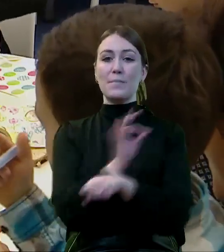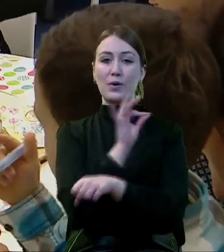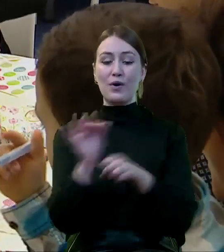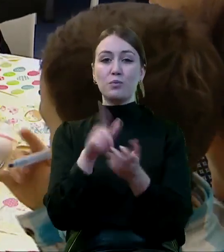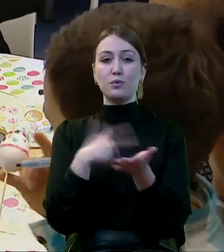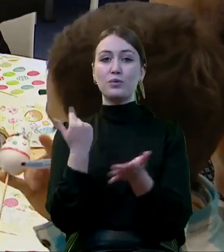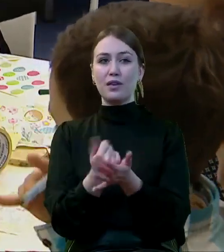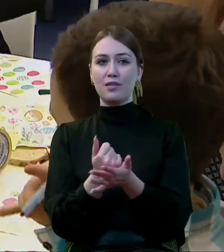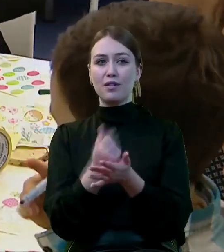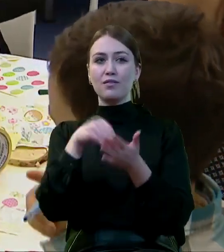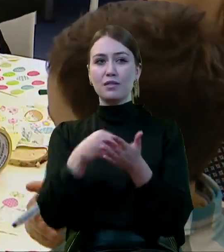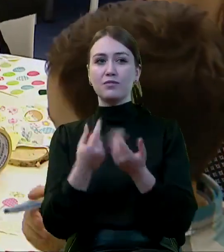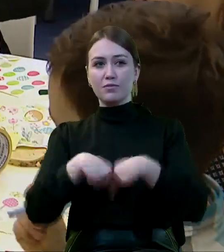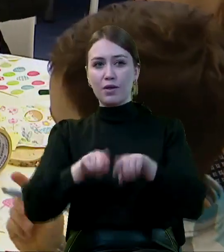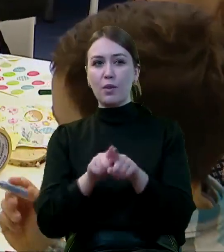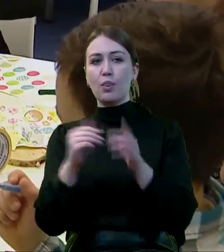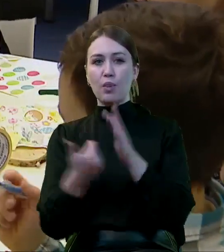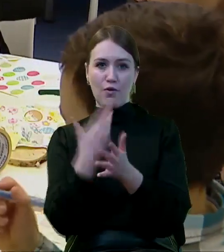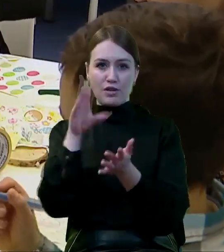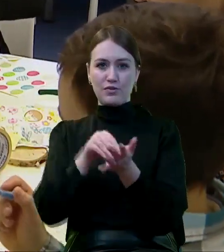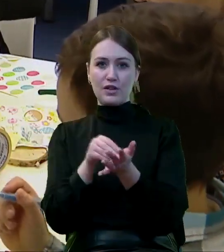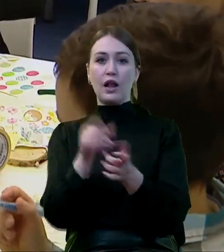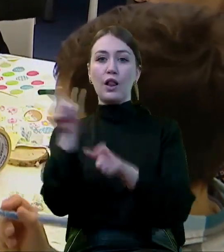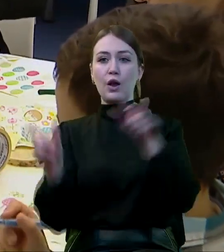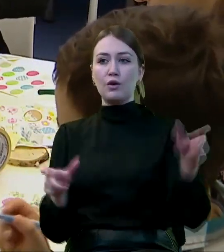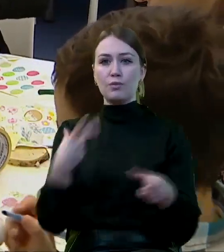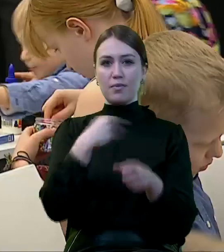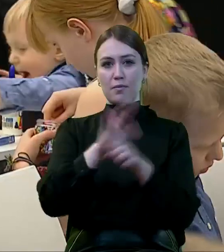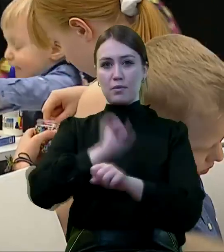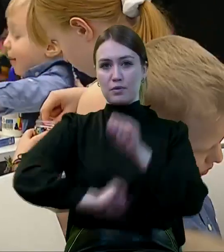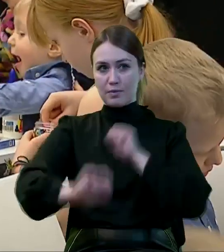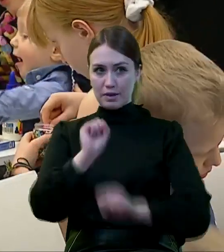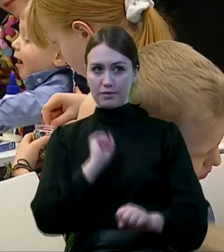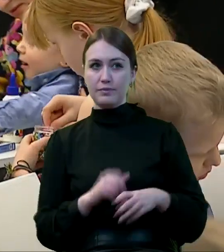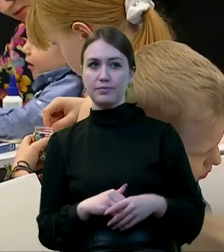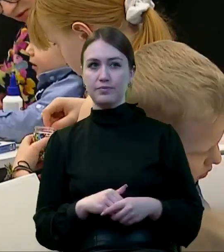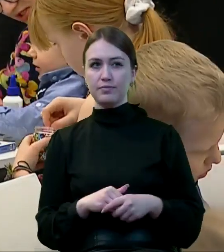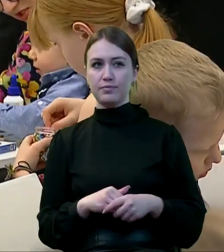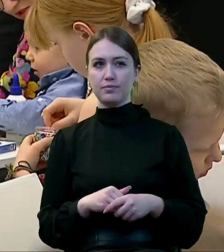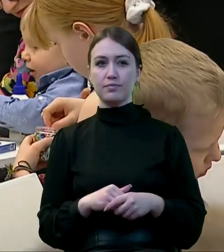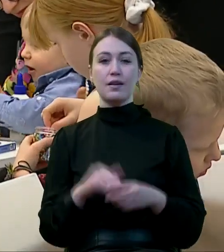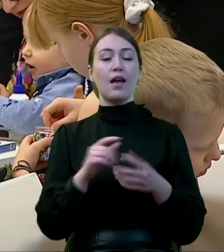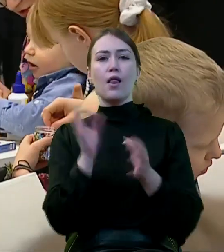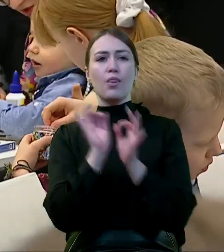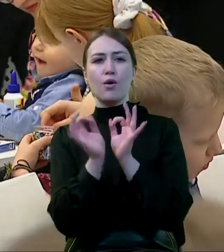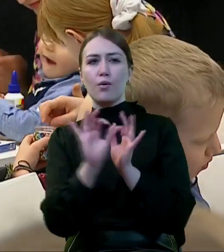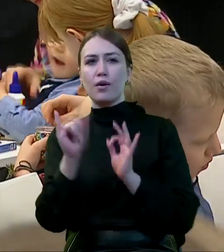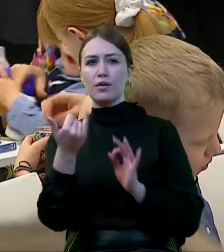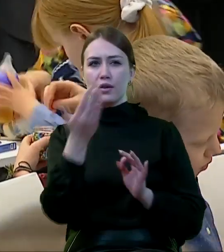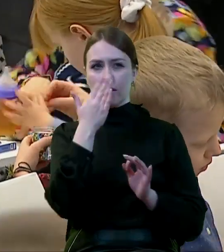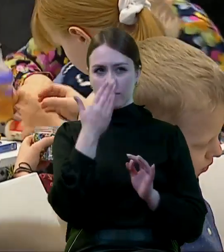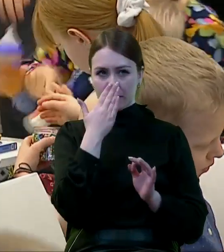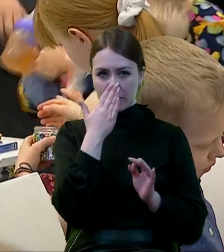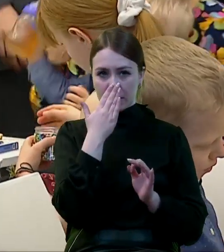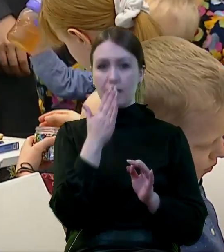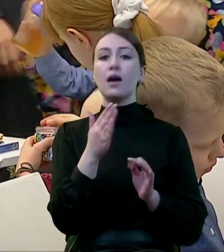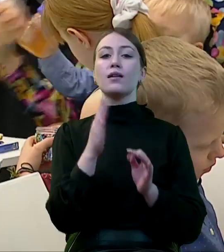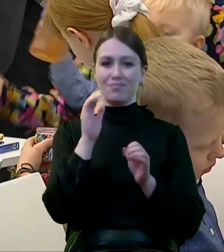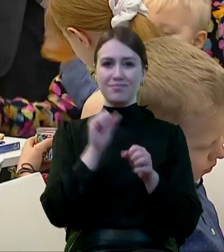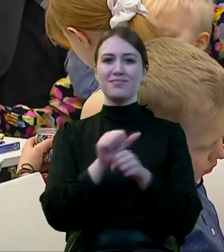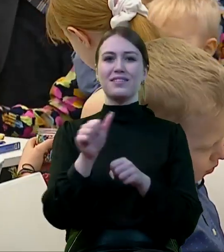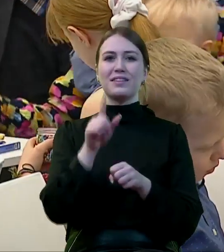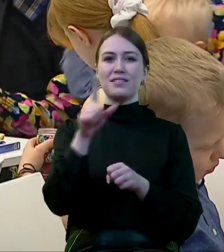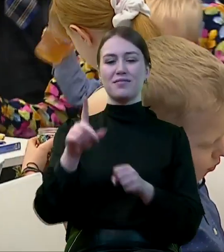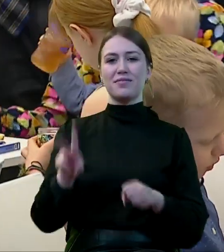ustawy wprowadzający nowe świadczenie dla osób z niepełnosprawnościami. O szczegółach tego nowego rozwiązania opowie